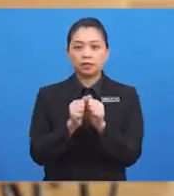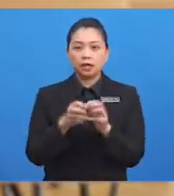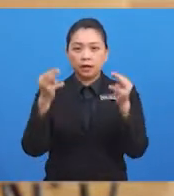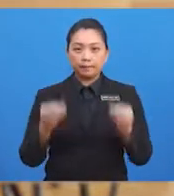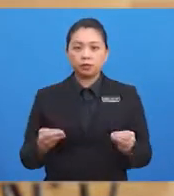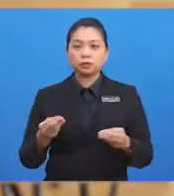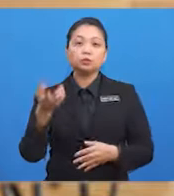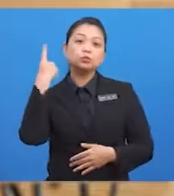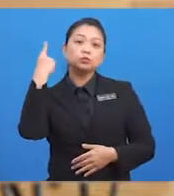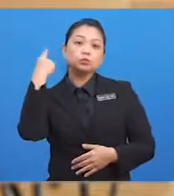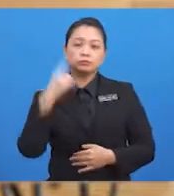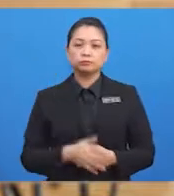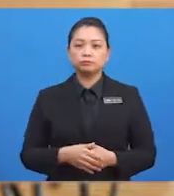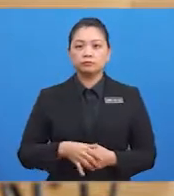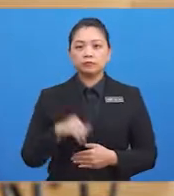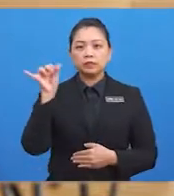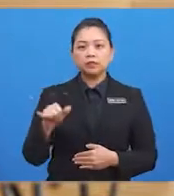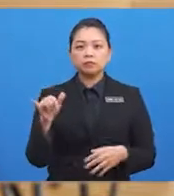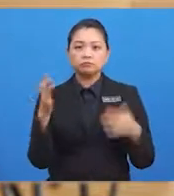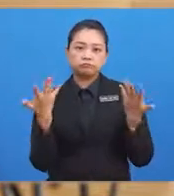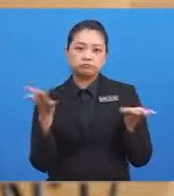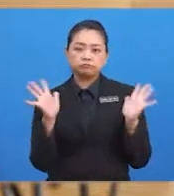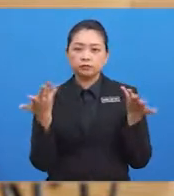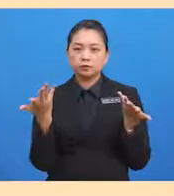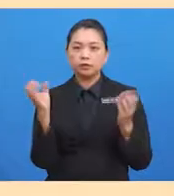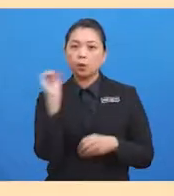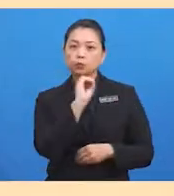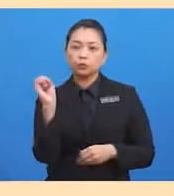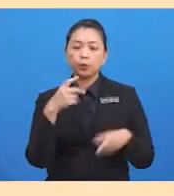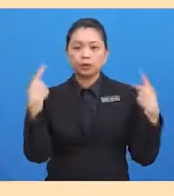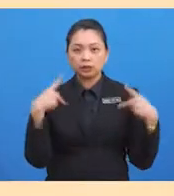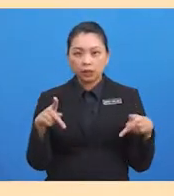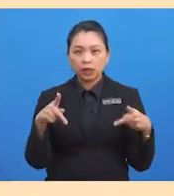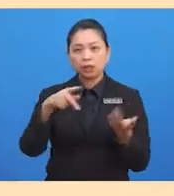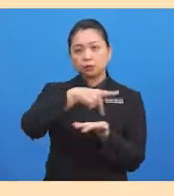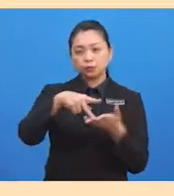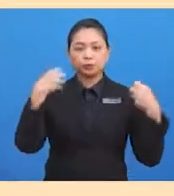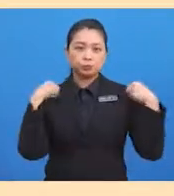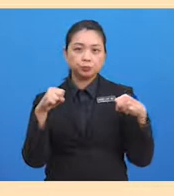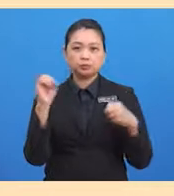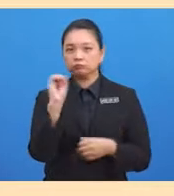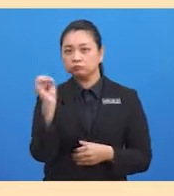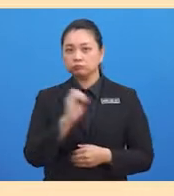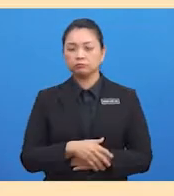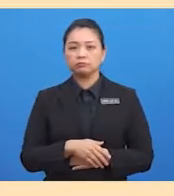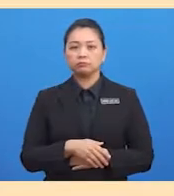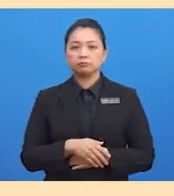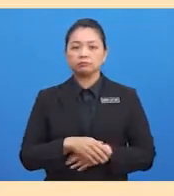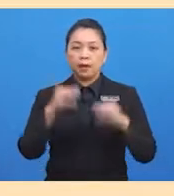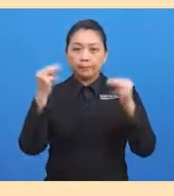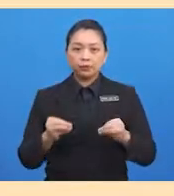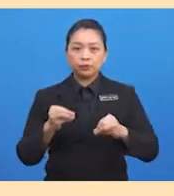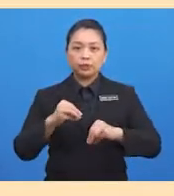tidak mempunyai kedai ataupun pusat beli-belah? Manusia Zaman Paleolitik memburu dan